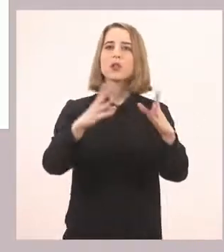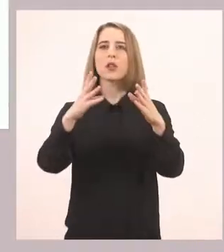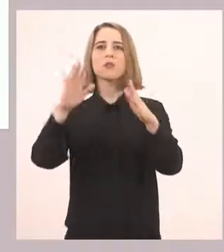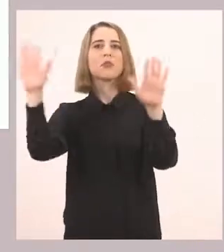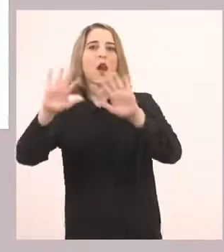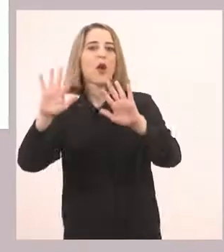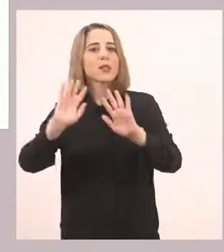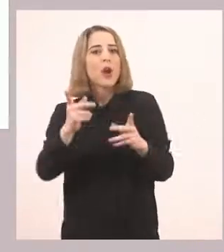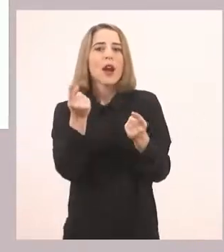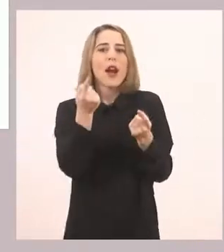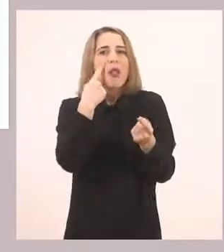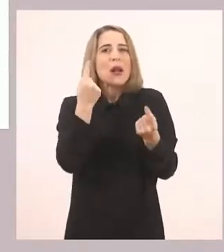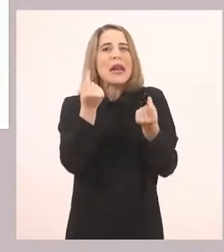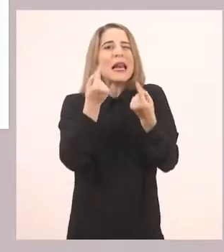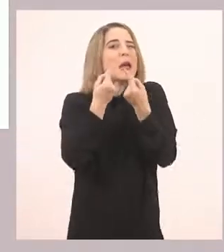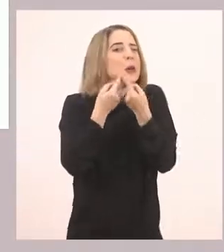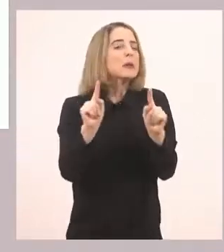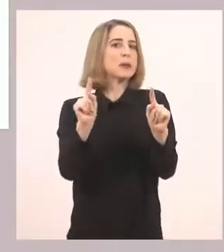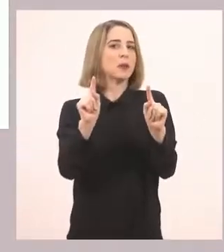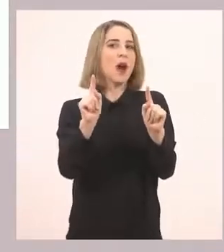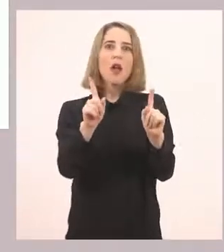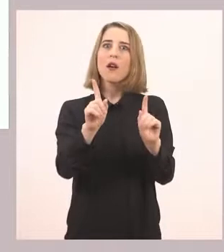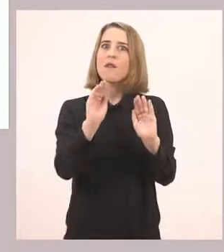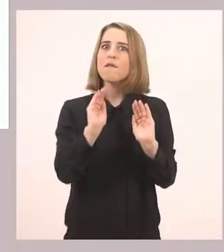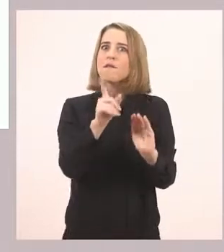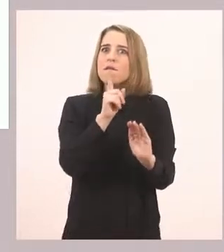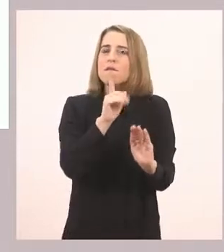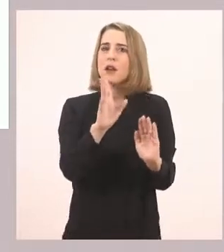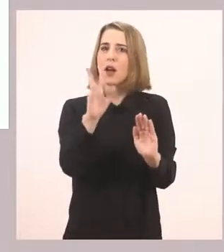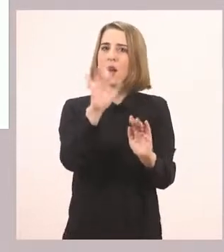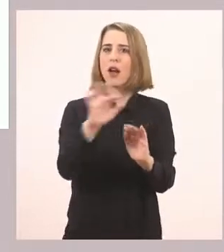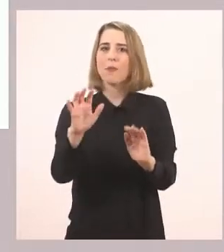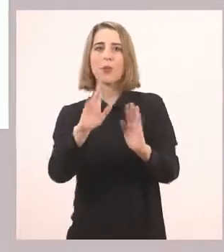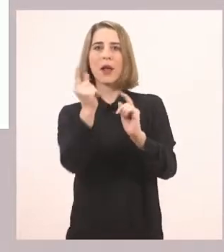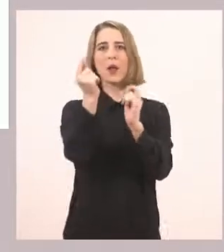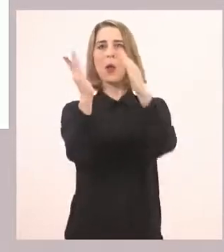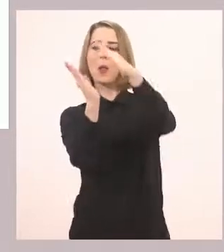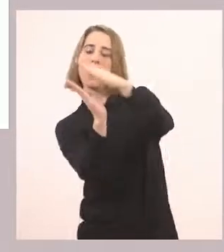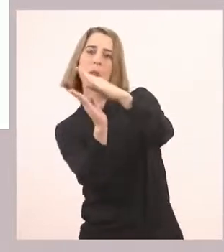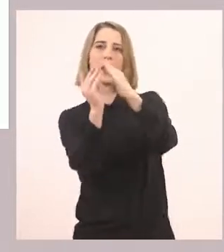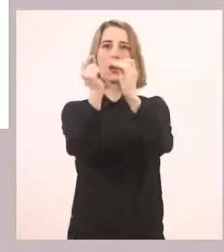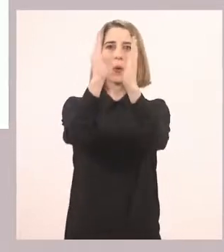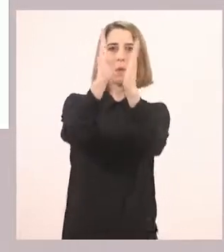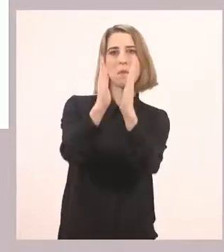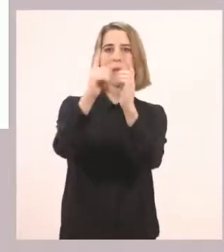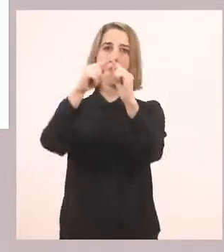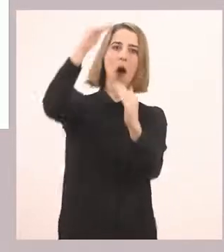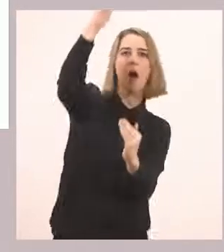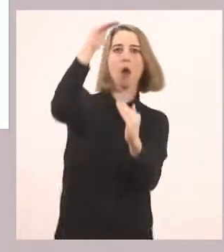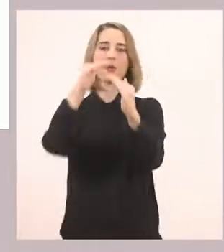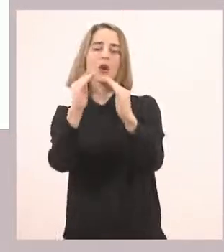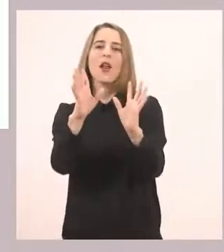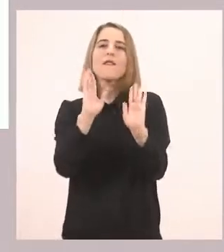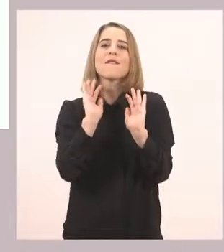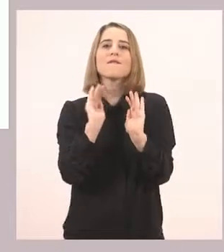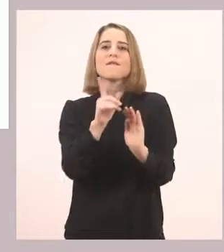στην τηλεόραση. Είναι το ίδιο γραμματάκι. Δεν μπερδευόμαστε. Κάποιο είναι λίγο πιο πλαγιαστό. Κάποια είναι οι γραμμούλες λίγο μεγαλύτερες. Είναι